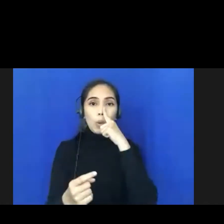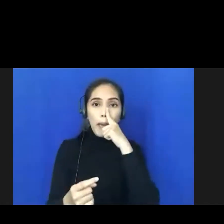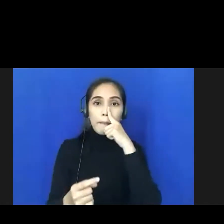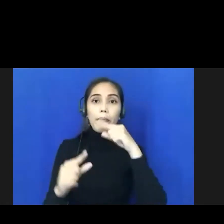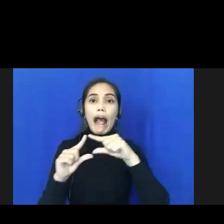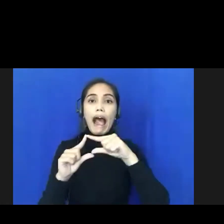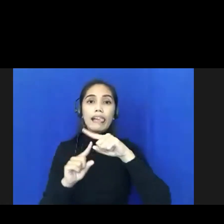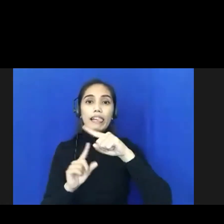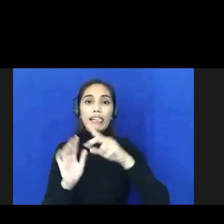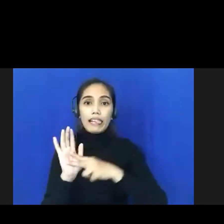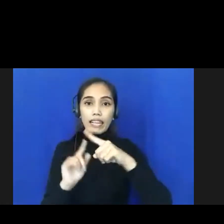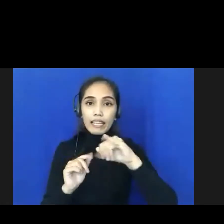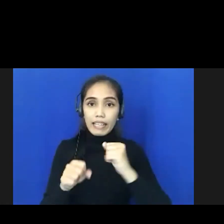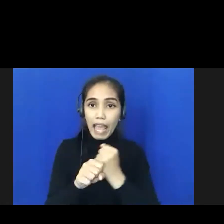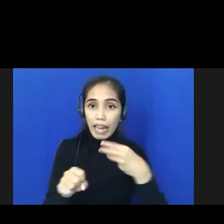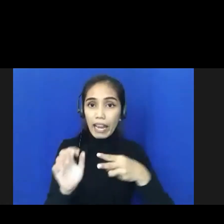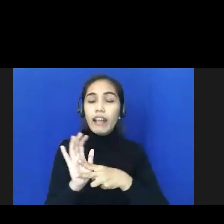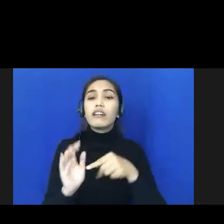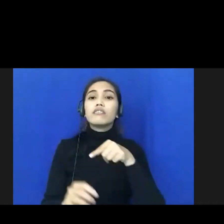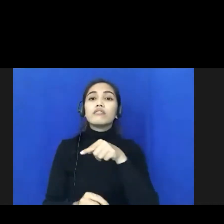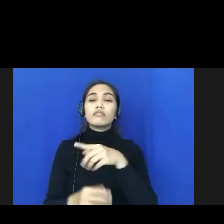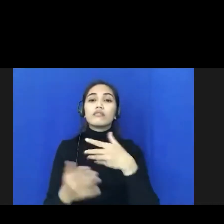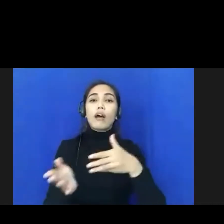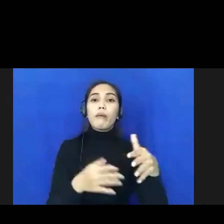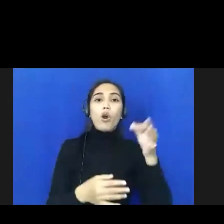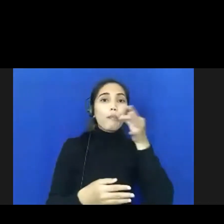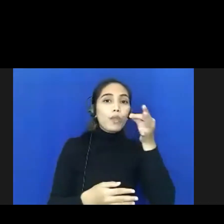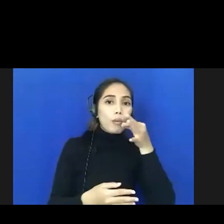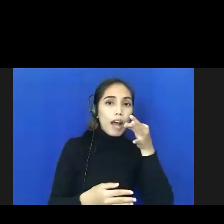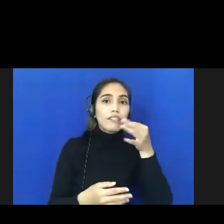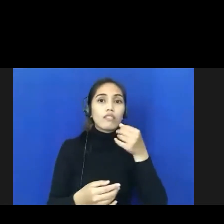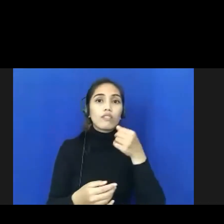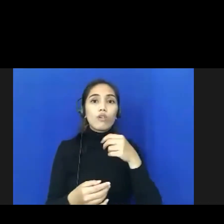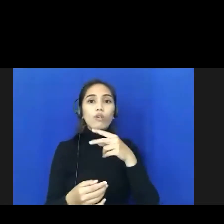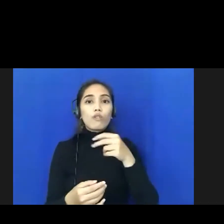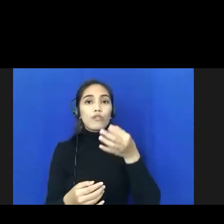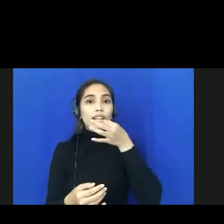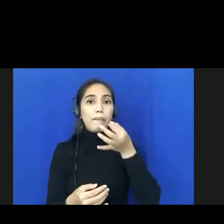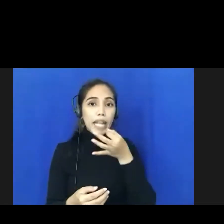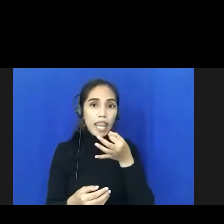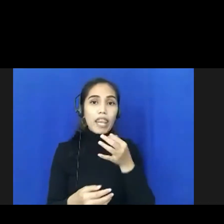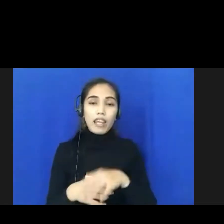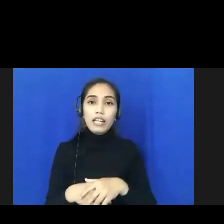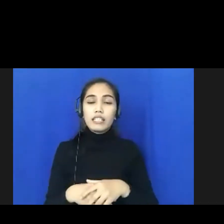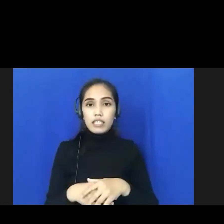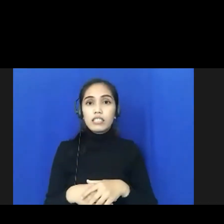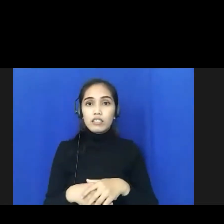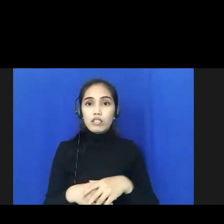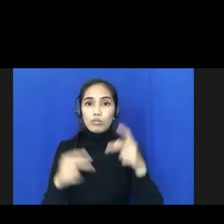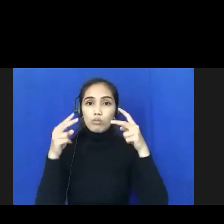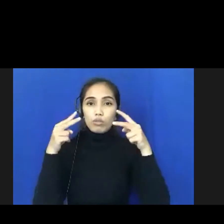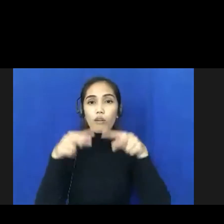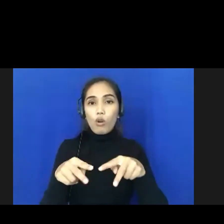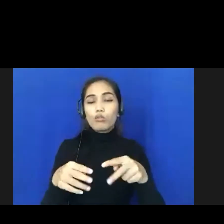kemudian obat-obatan, vitamin, itu memang menjadi perhatian juga,